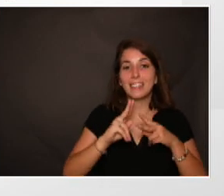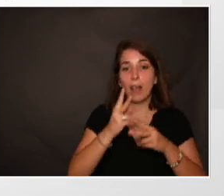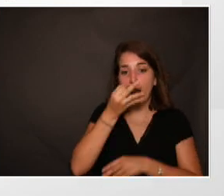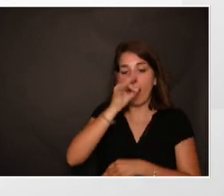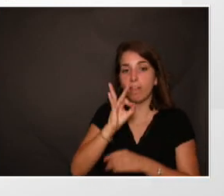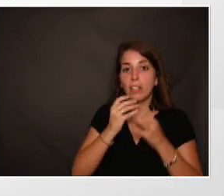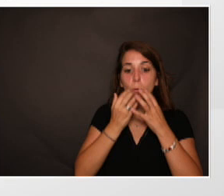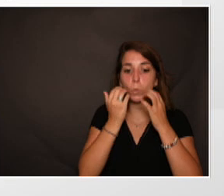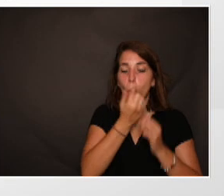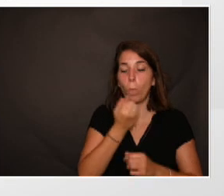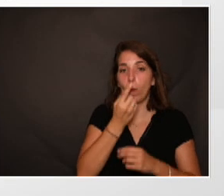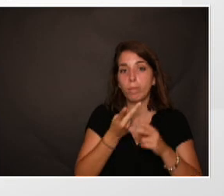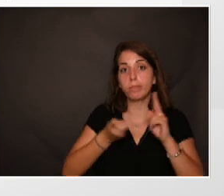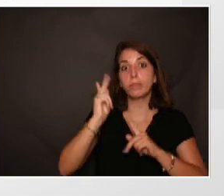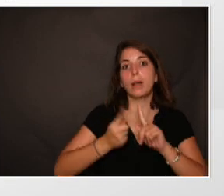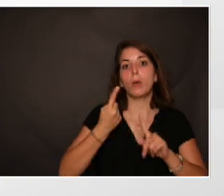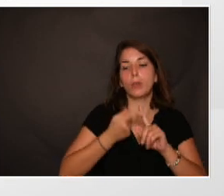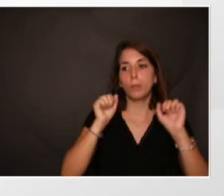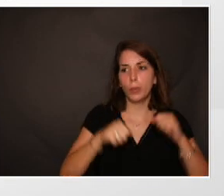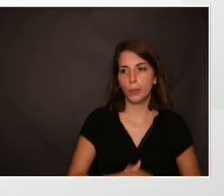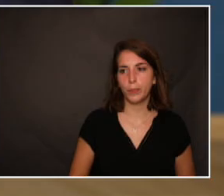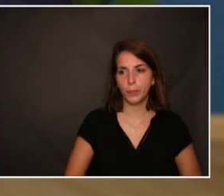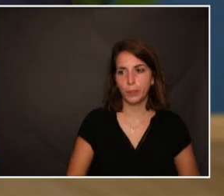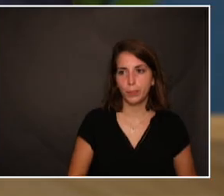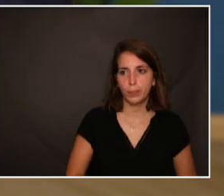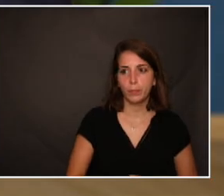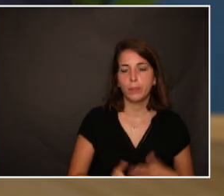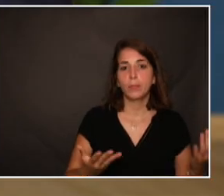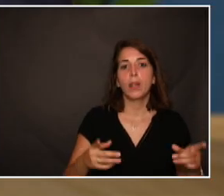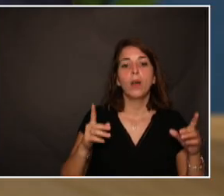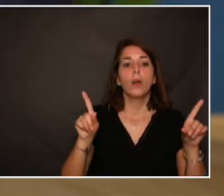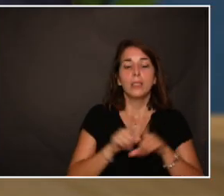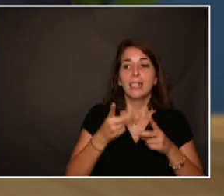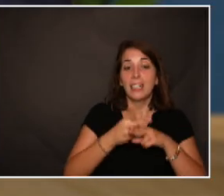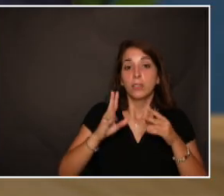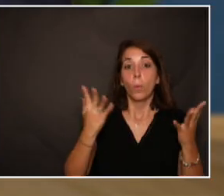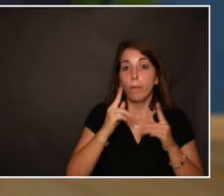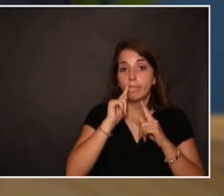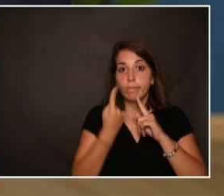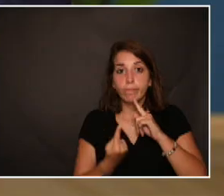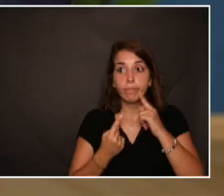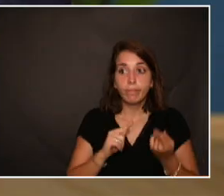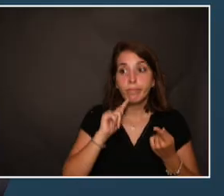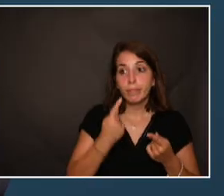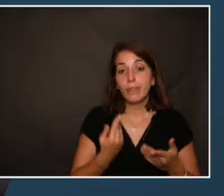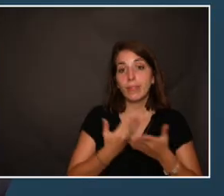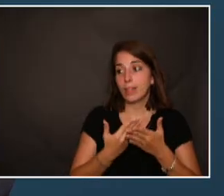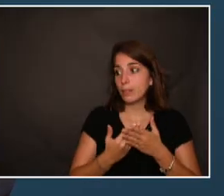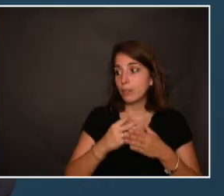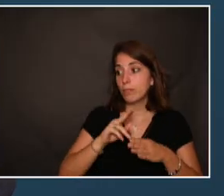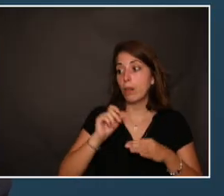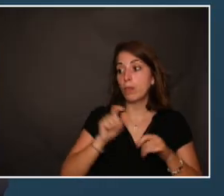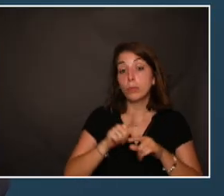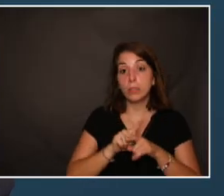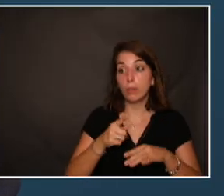importants. Il y un risque augmenté de chute et on le sait, c'est un cofacteur de risque de